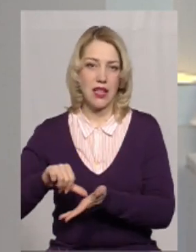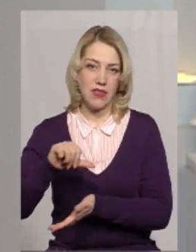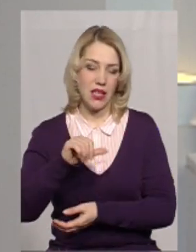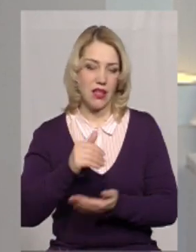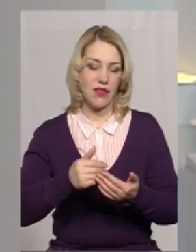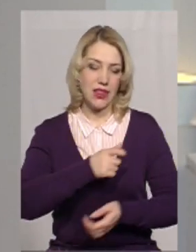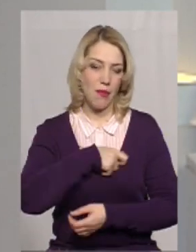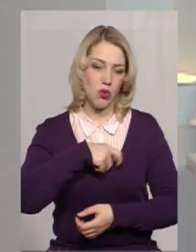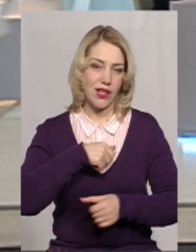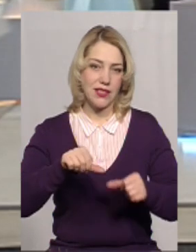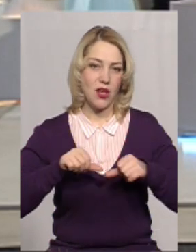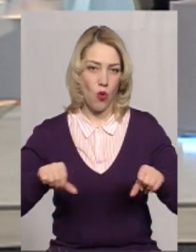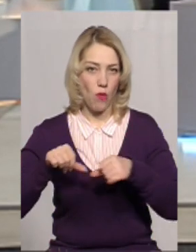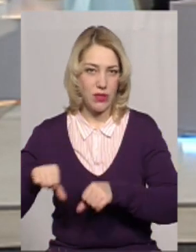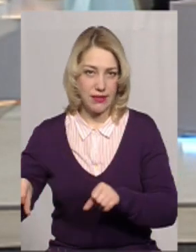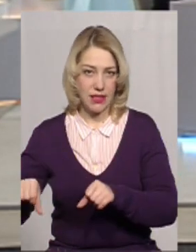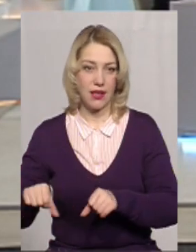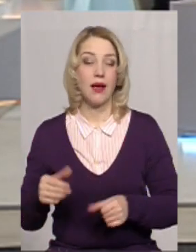представників депутатських комісій,